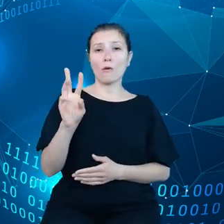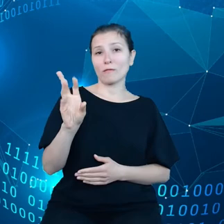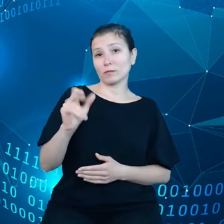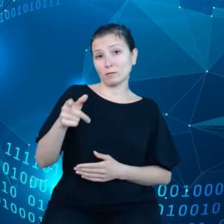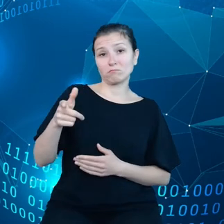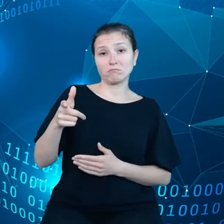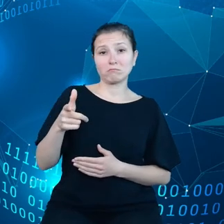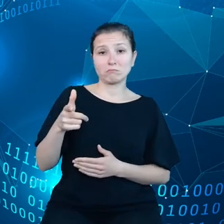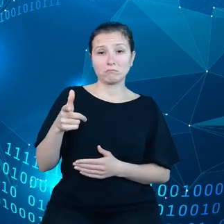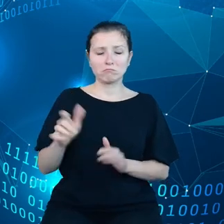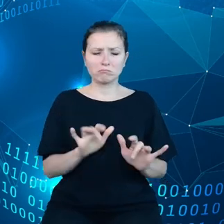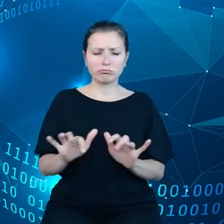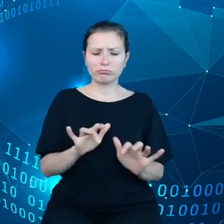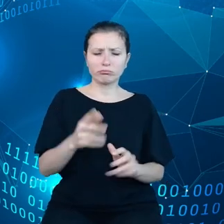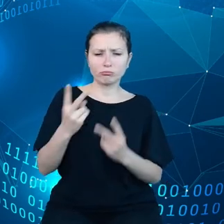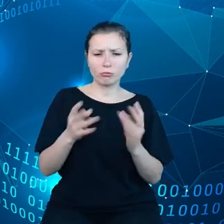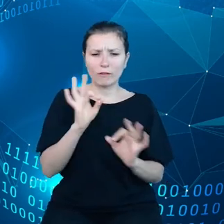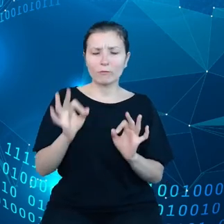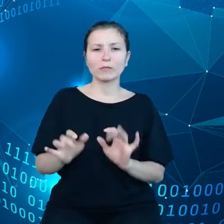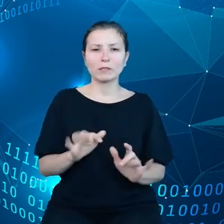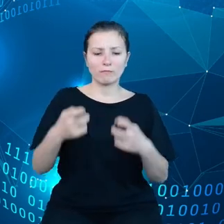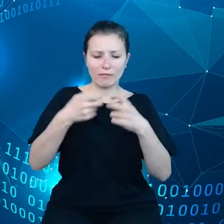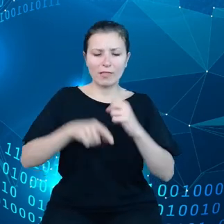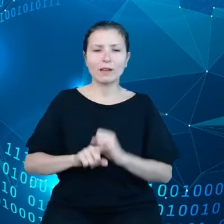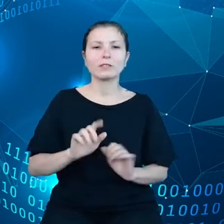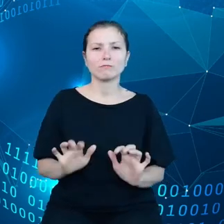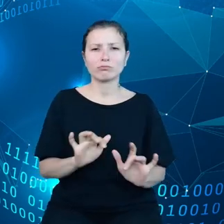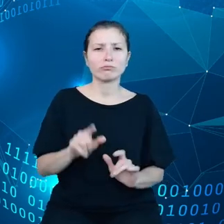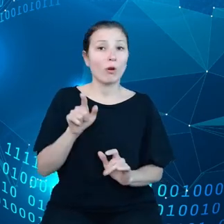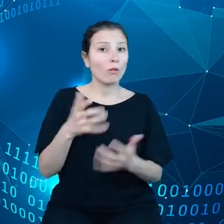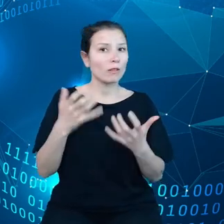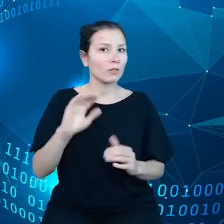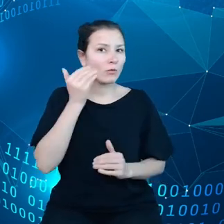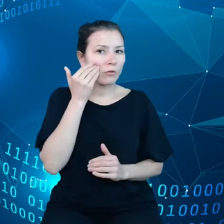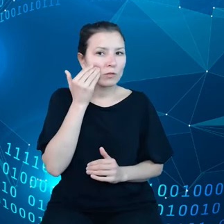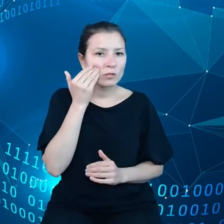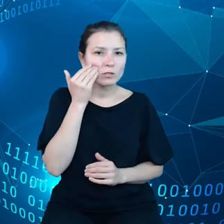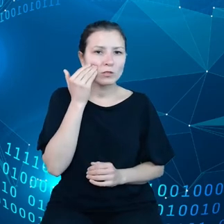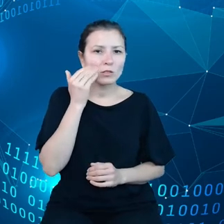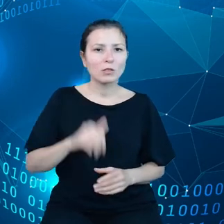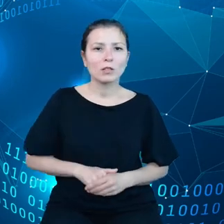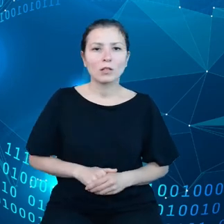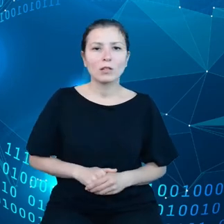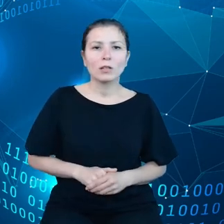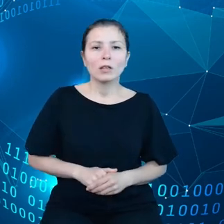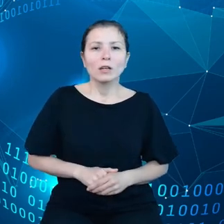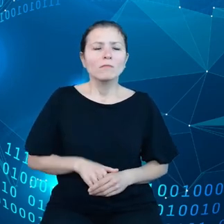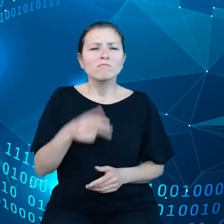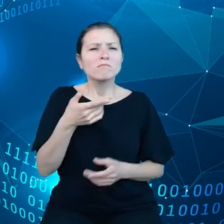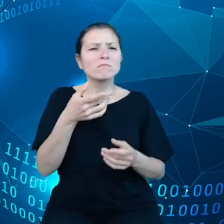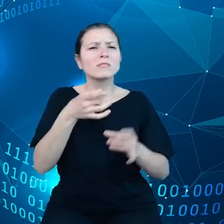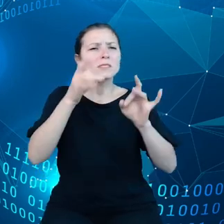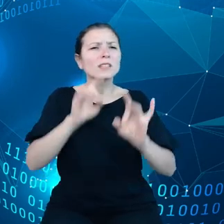zakupy w internecie. Pani Stokowska chce się dowiedzieć, kto stoi za tym sklepem, sprawdza sobie regulamin